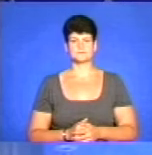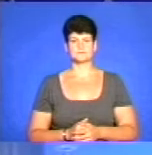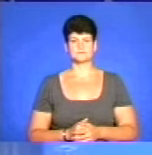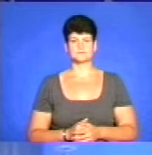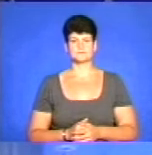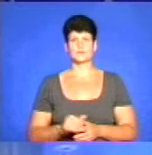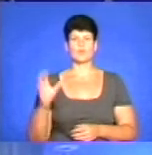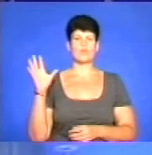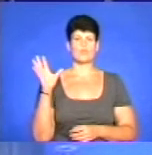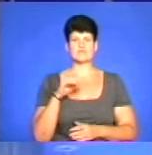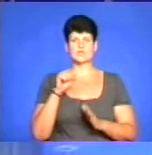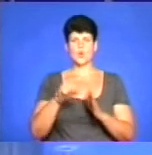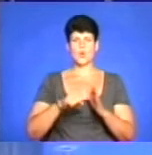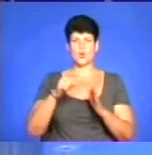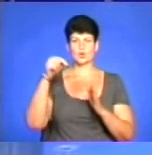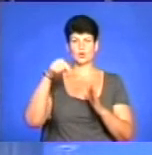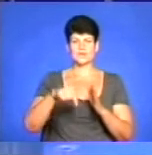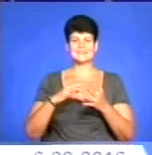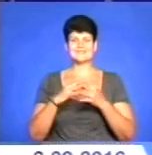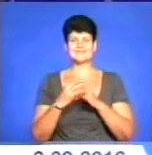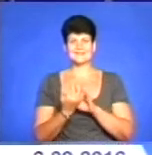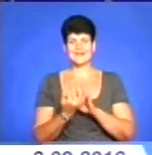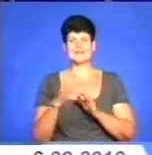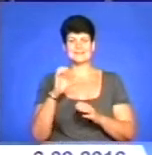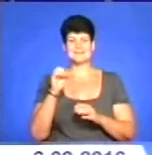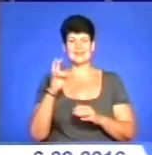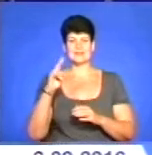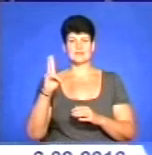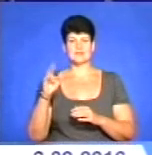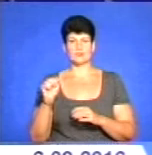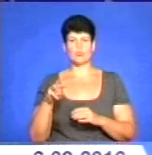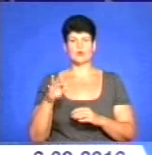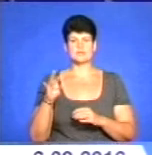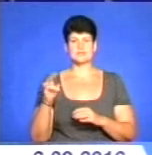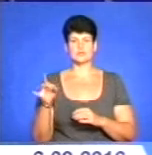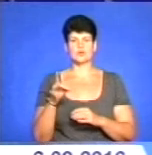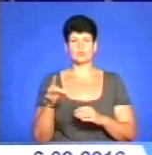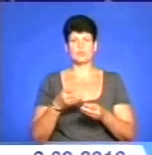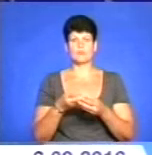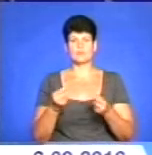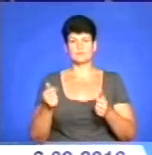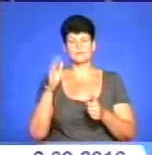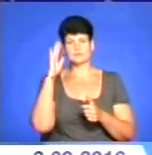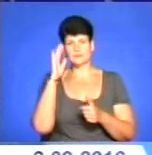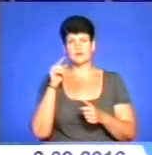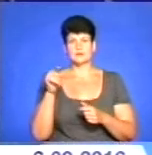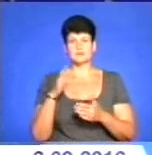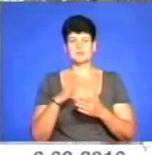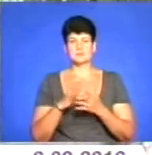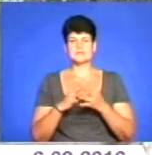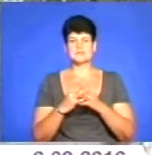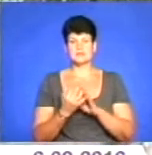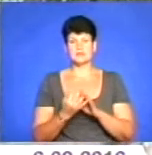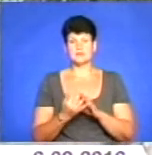У всіх колодязях села Сенькі Монастирського району зникла вода. У повідомленні прес-служби районної державної адміністрації йдеться, що у селі